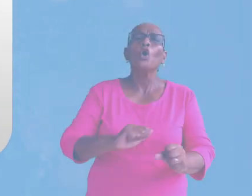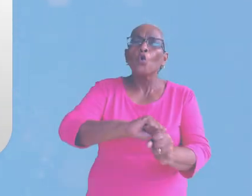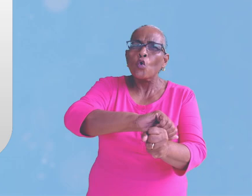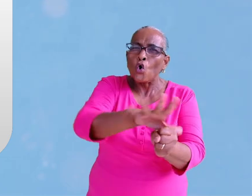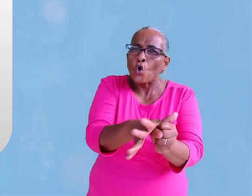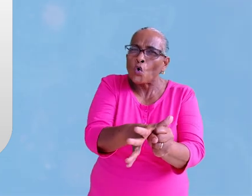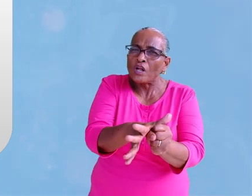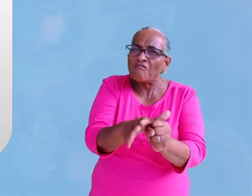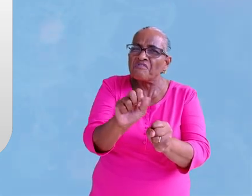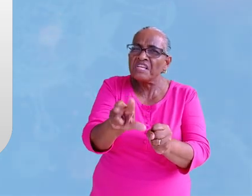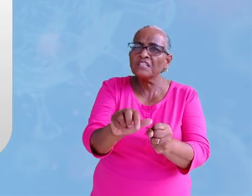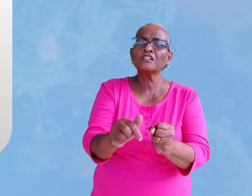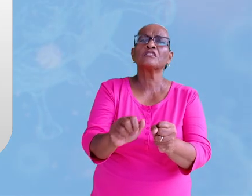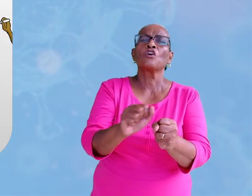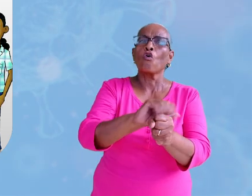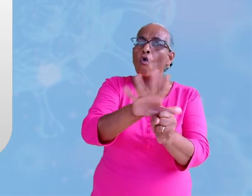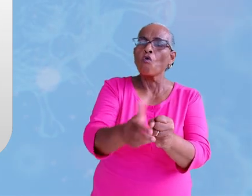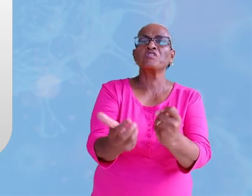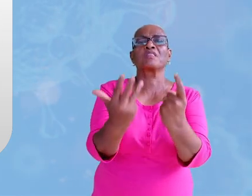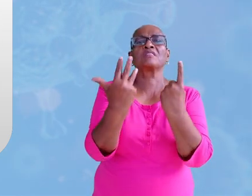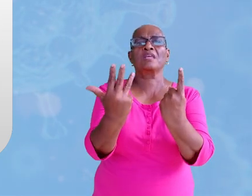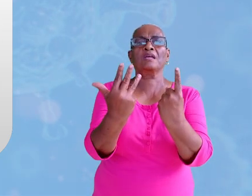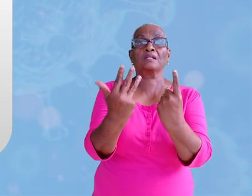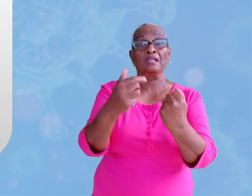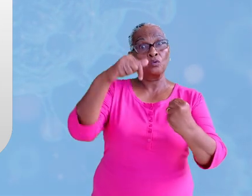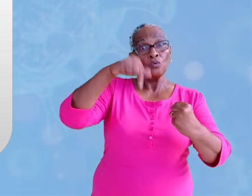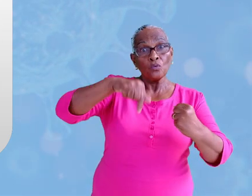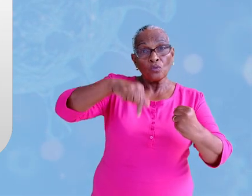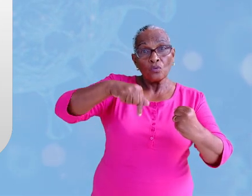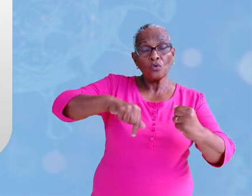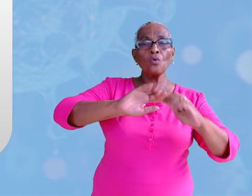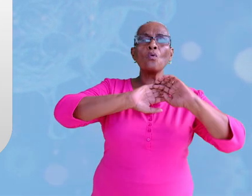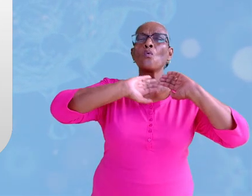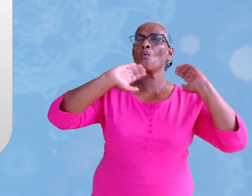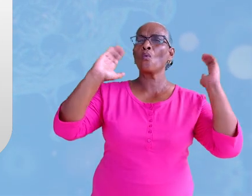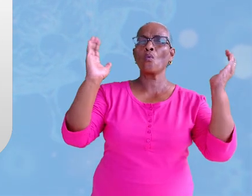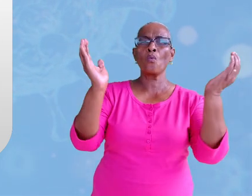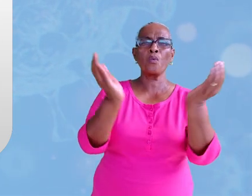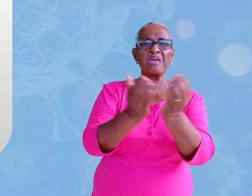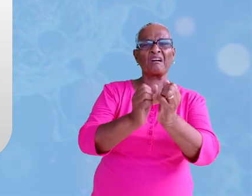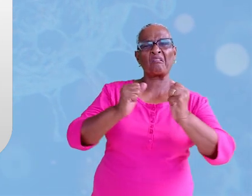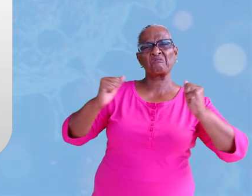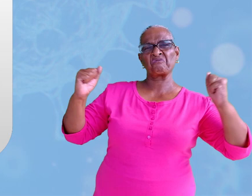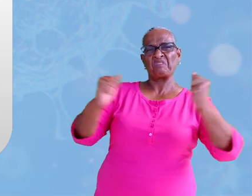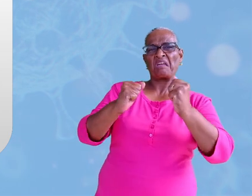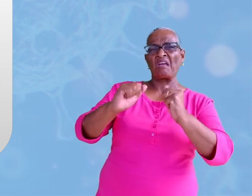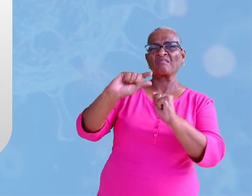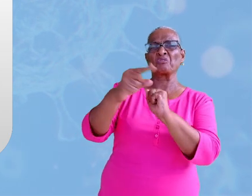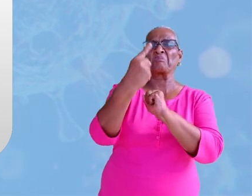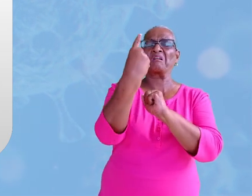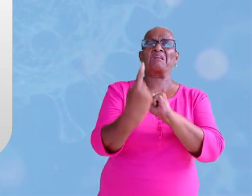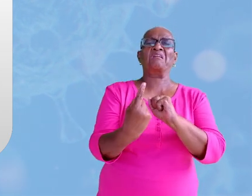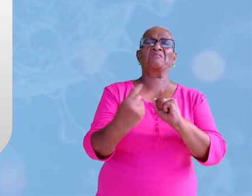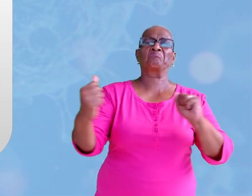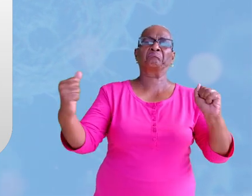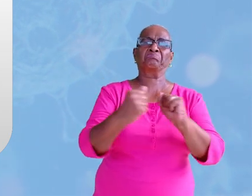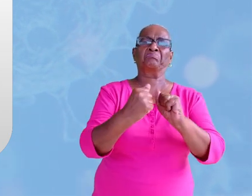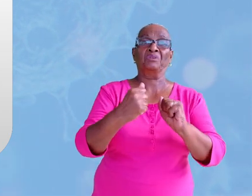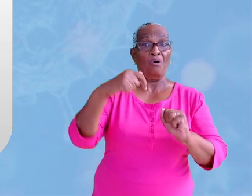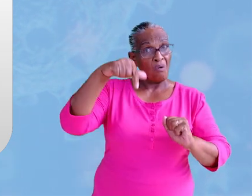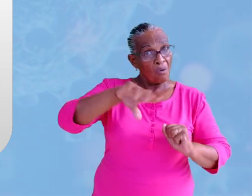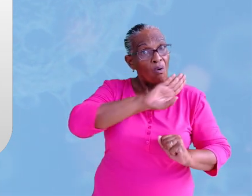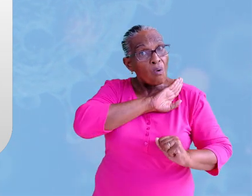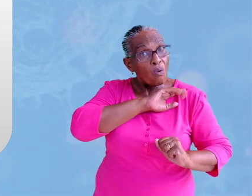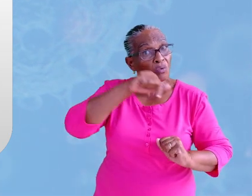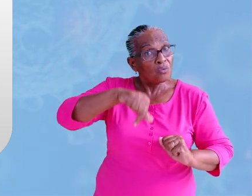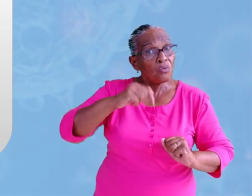Coronavirus COVID-19 is op dit moment wereldvijand nummer 1 en intussen is het ook